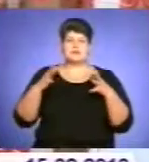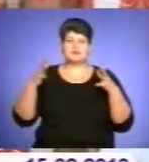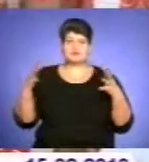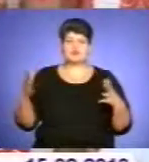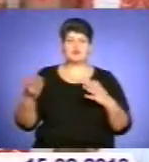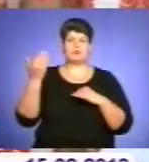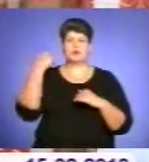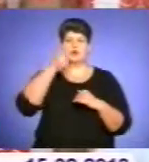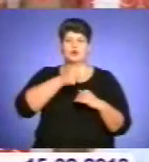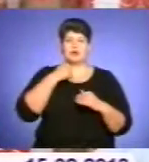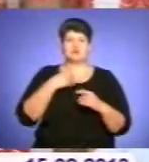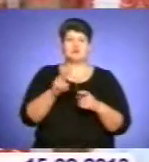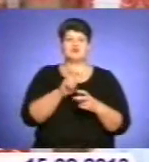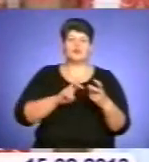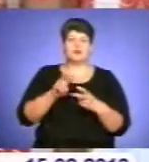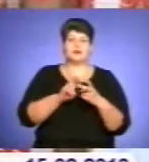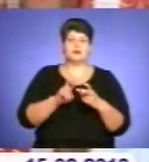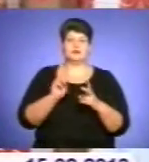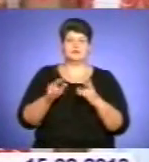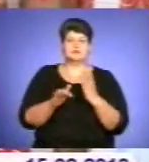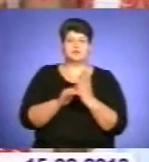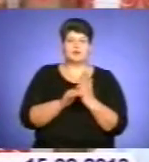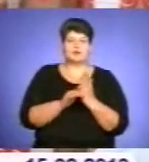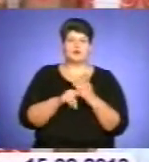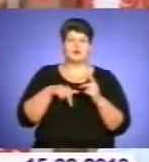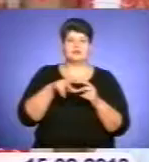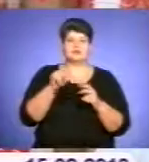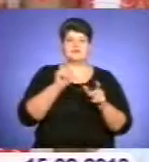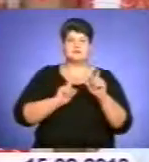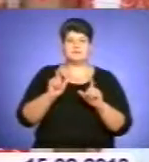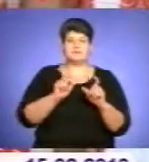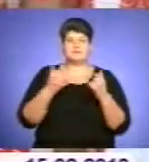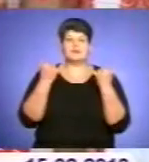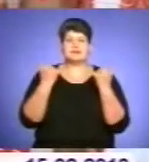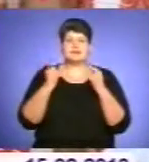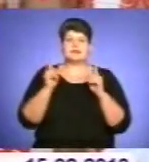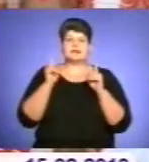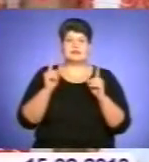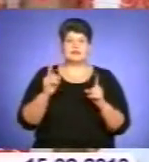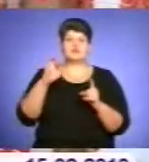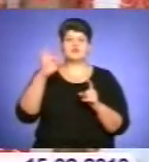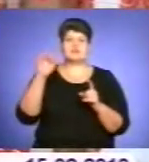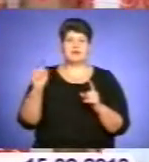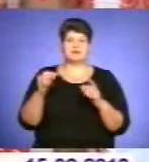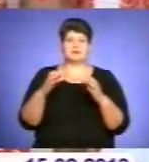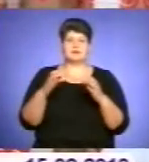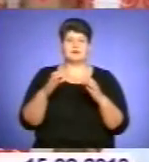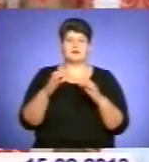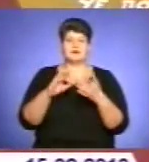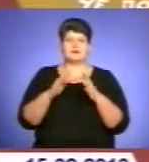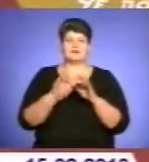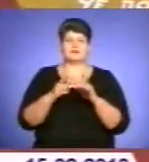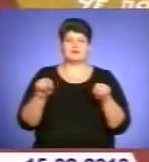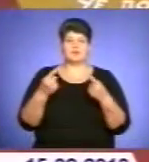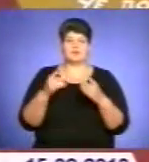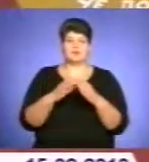Якщо минулі роки ми шукали волонтерів, ходили по вузах, то зараз тільки створили там в соціальних мережах групи, і вони вже самі нам пишуть.